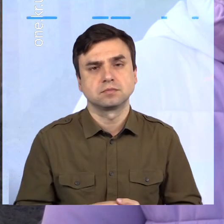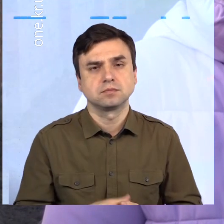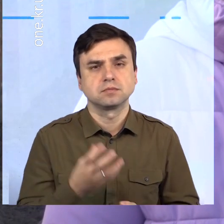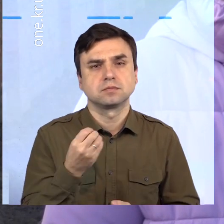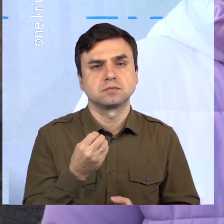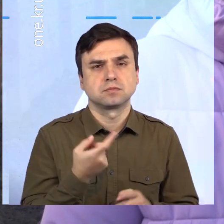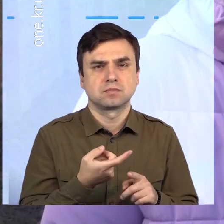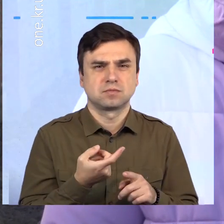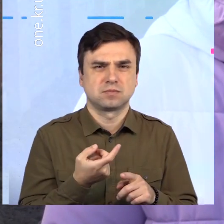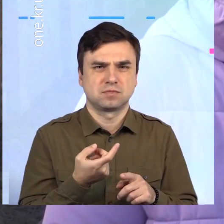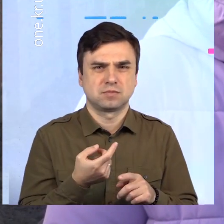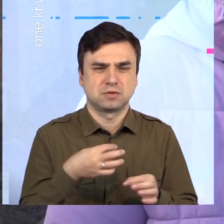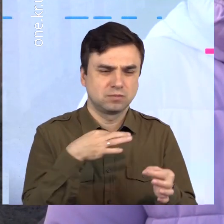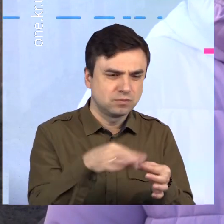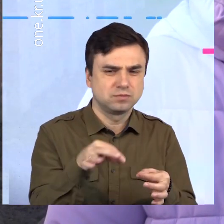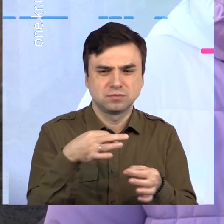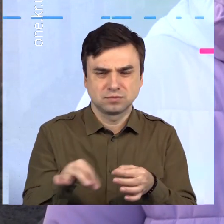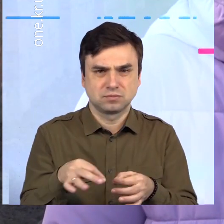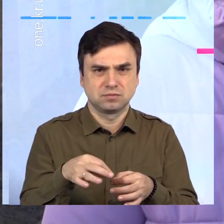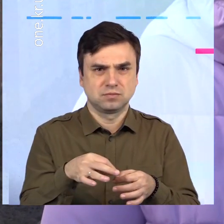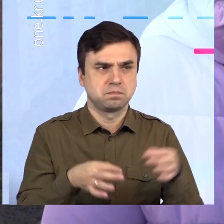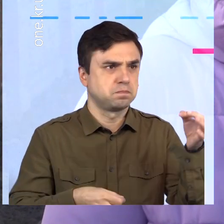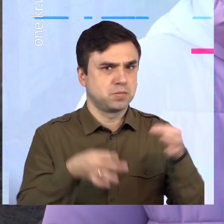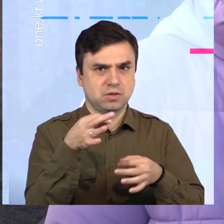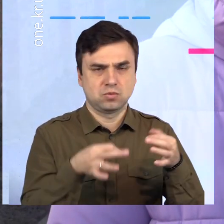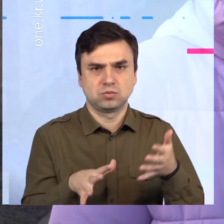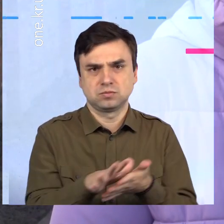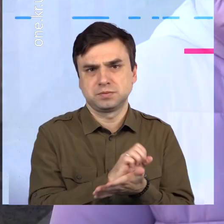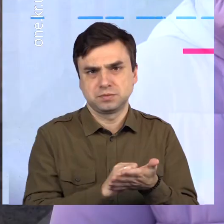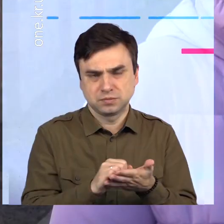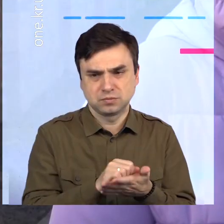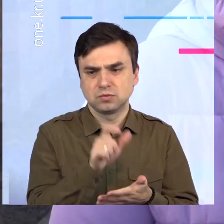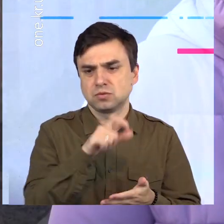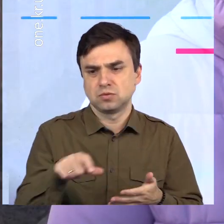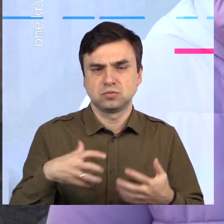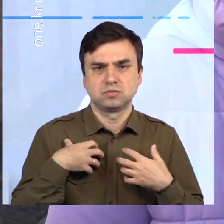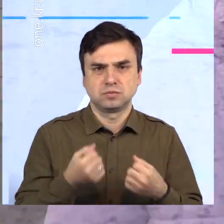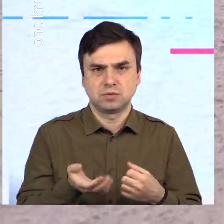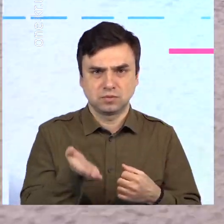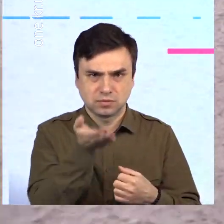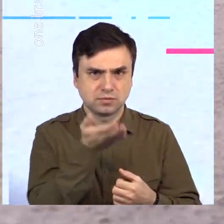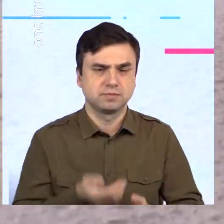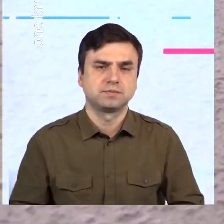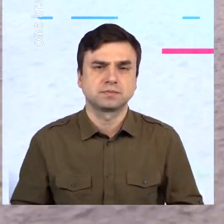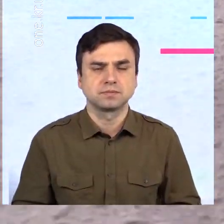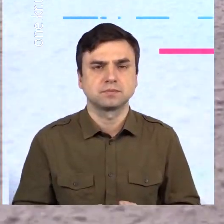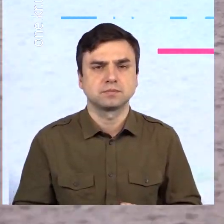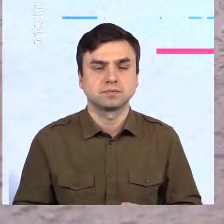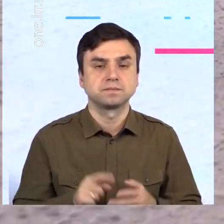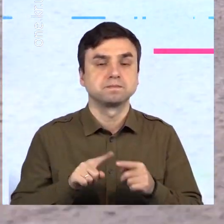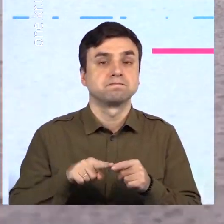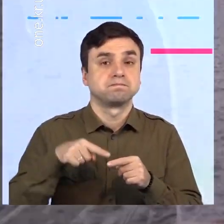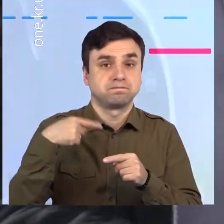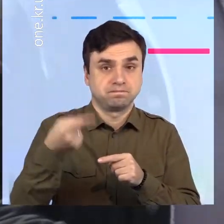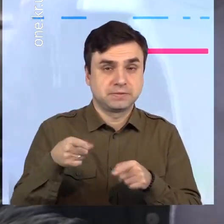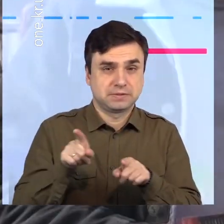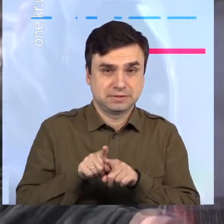Крім того, це дуже шкідливо для навколишнього середовища та здоров'я мешканців нашого міста. Наступним місцем проведення